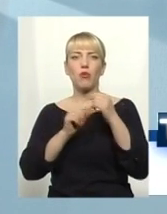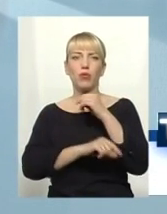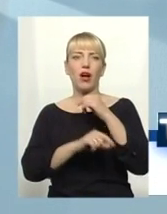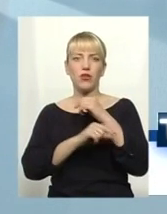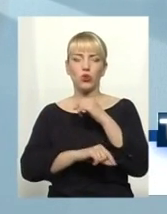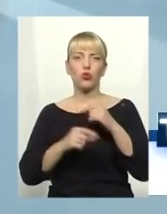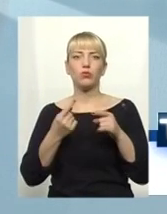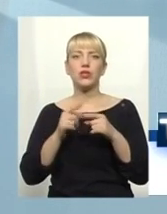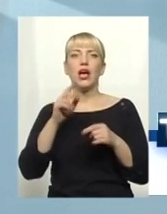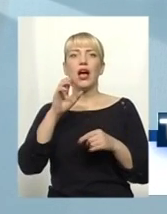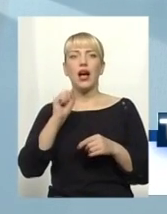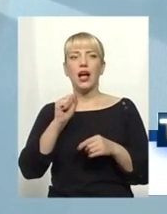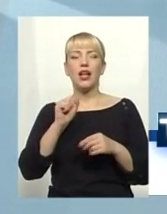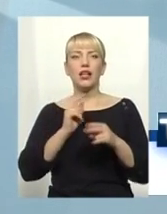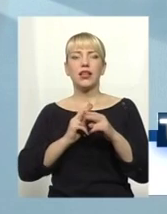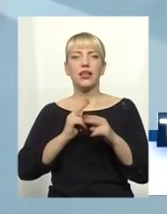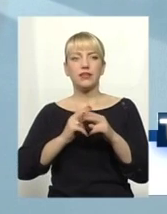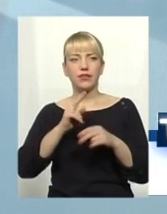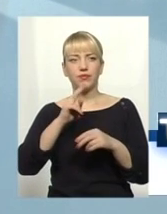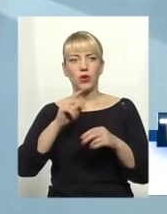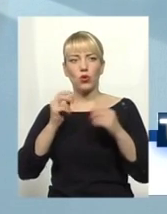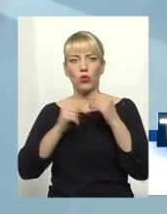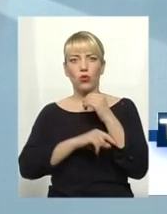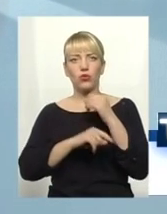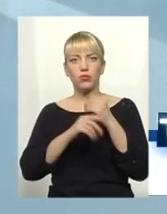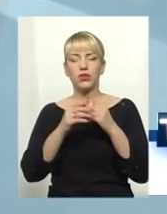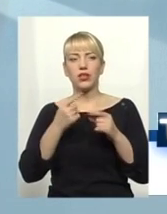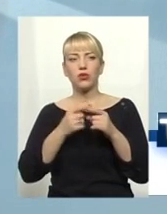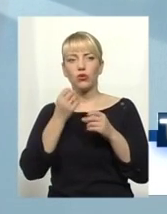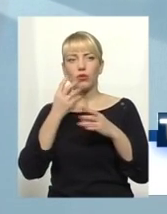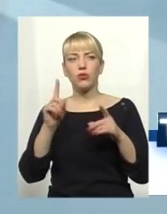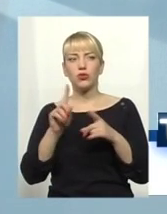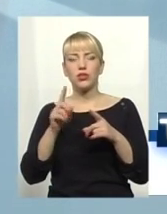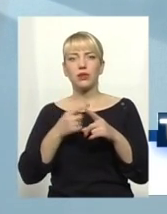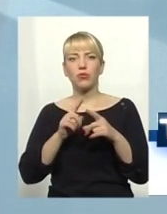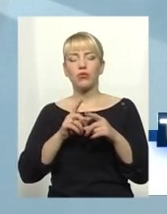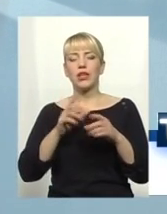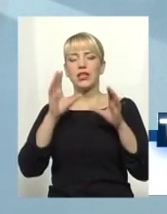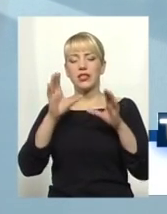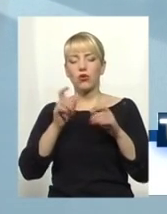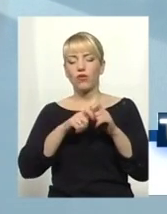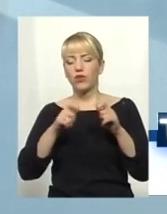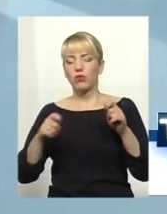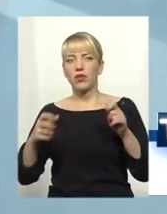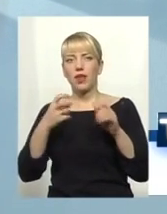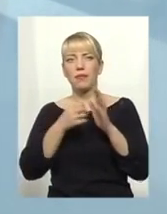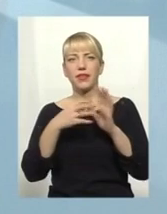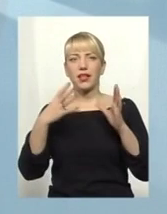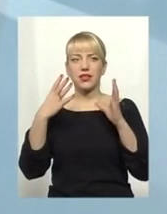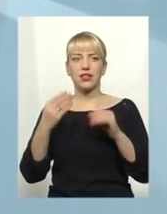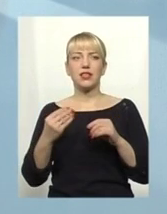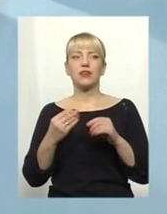добре, що процес не був зупинений, і хоча він був відтермінований на 15 днів, тому що 15 серпня мало ще все